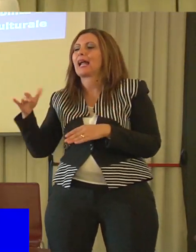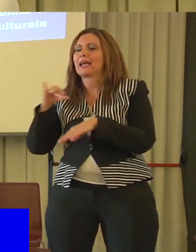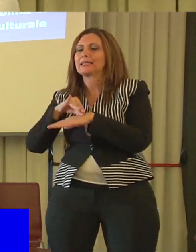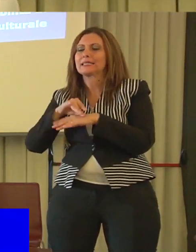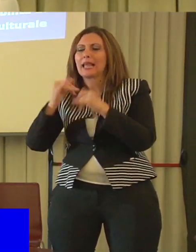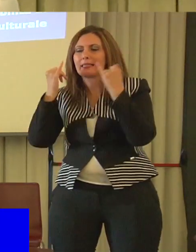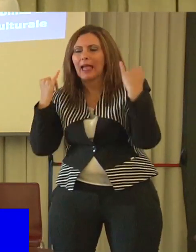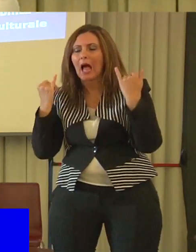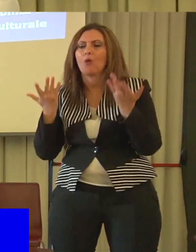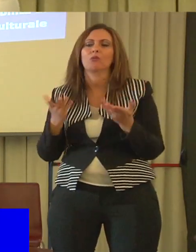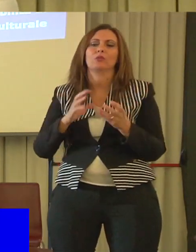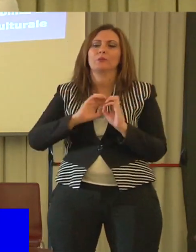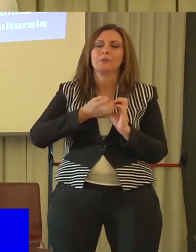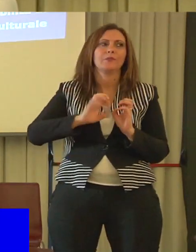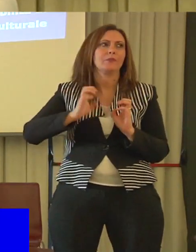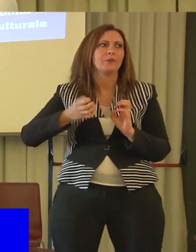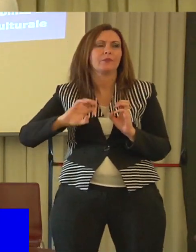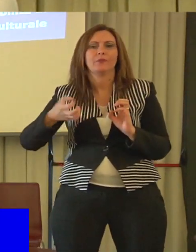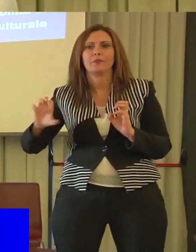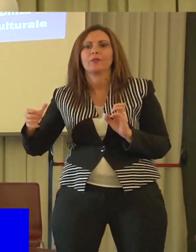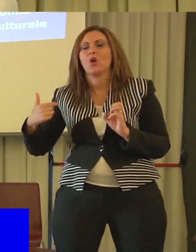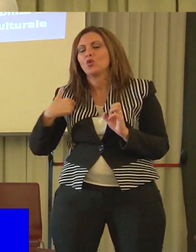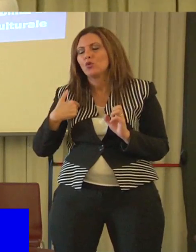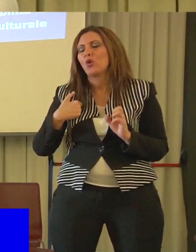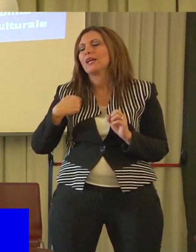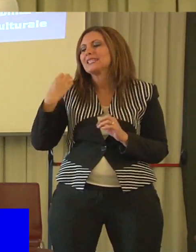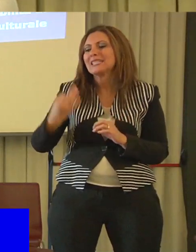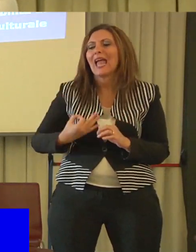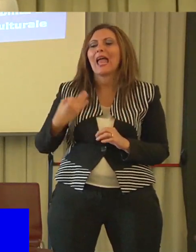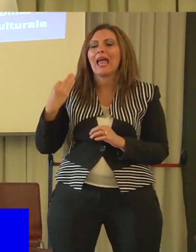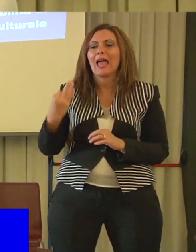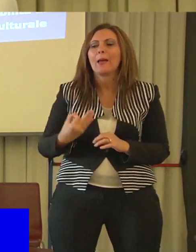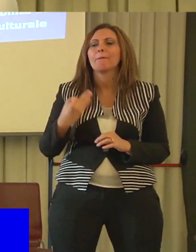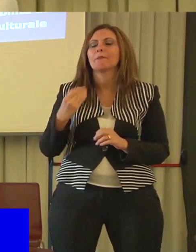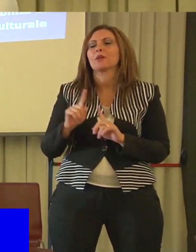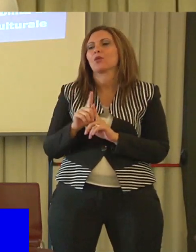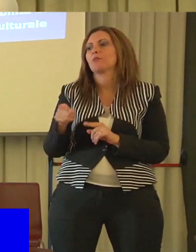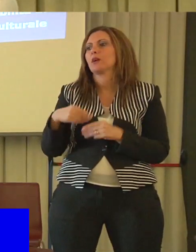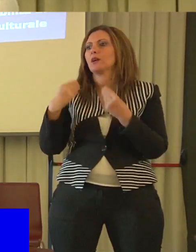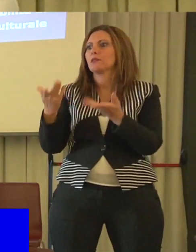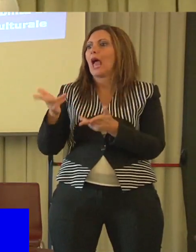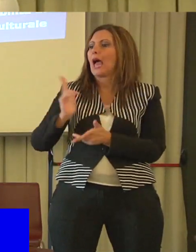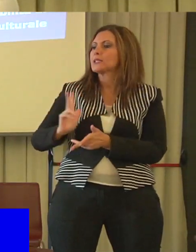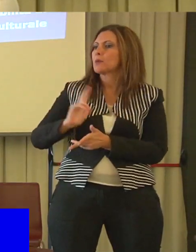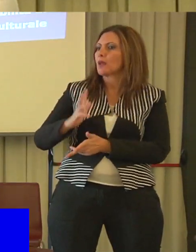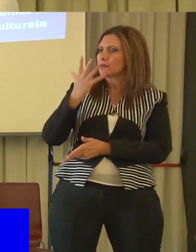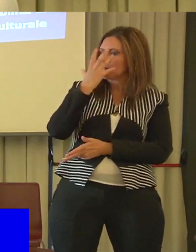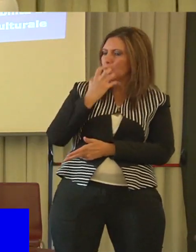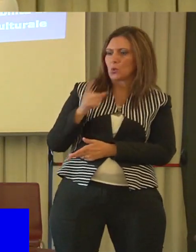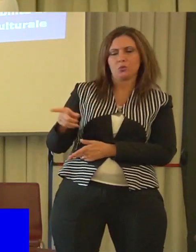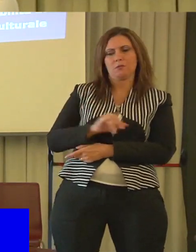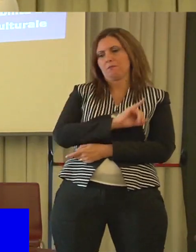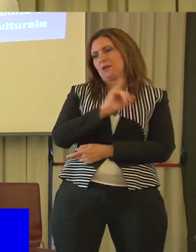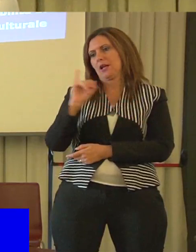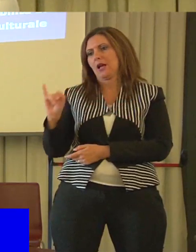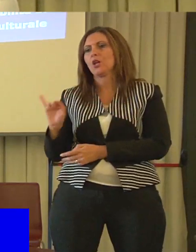la verità, pur azzardando, non sono state deluse le aspettative e gli obiettivi sono stati tutti